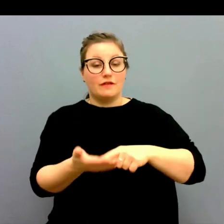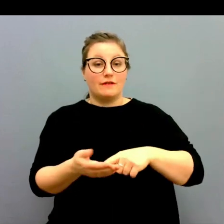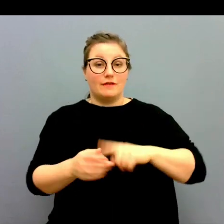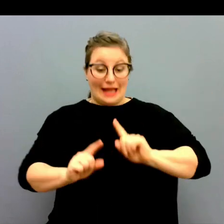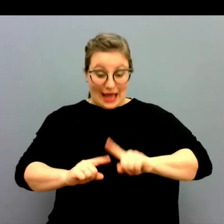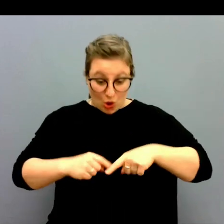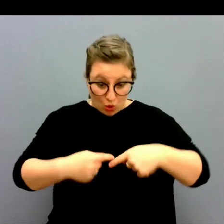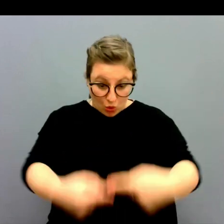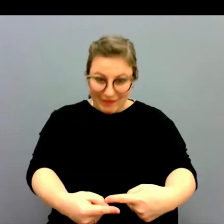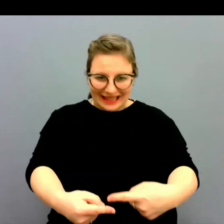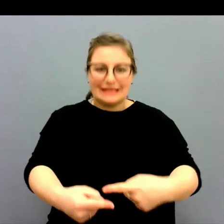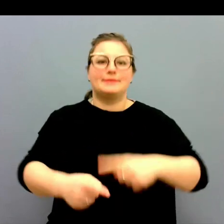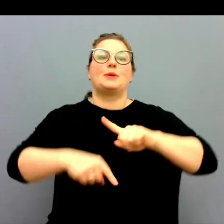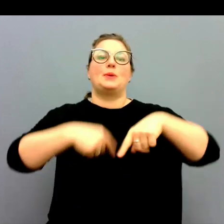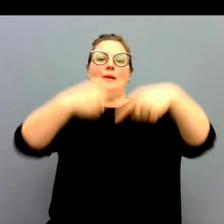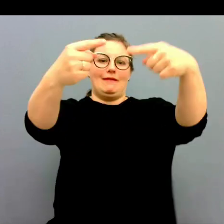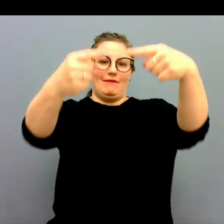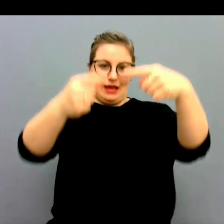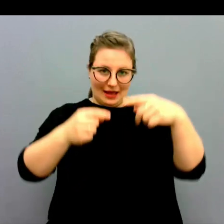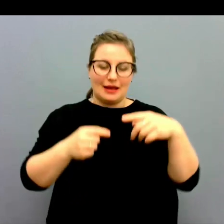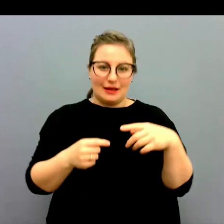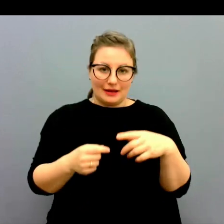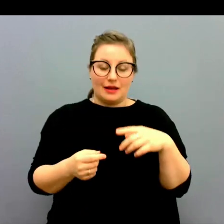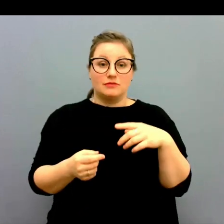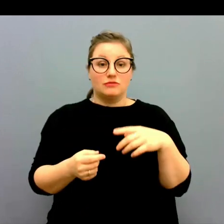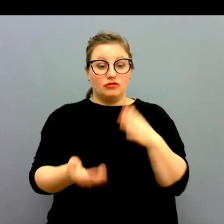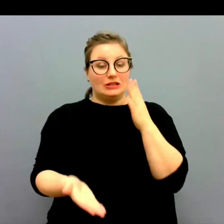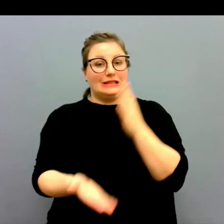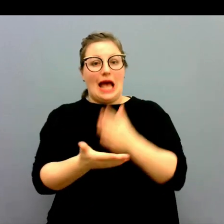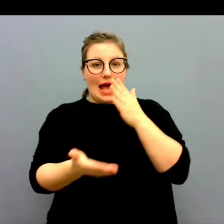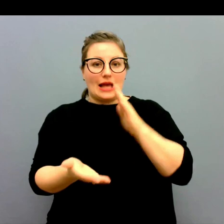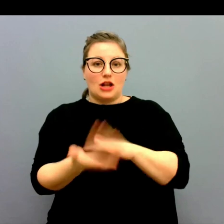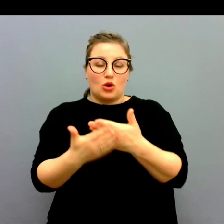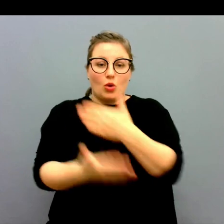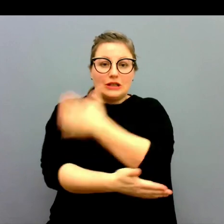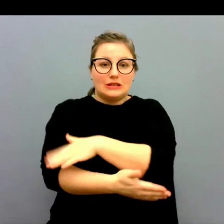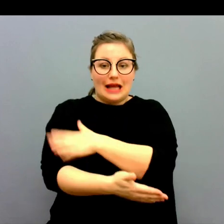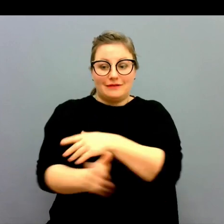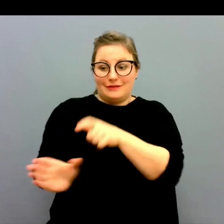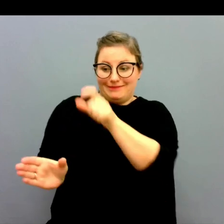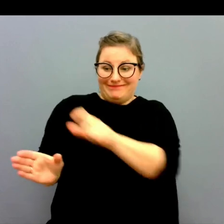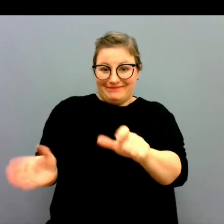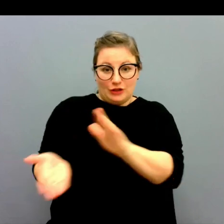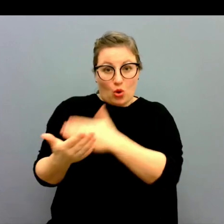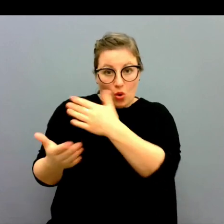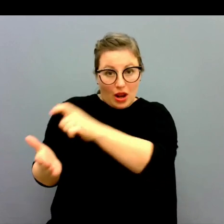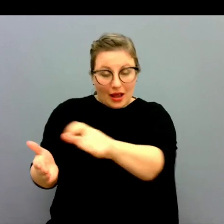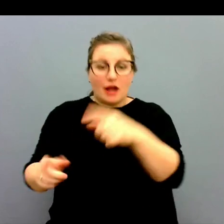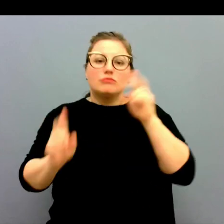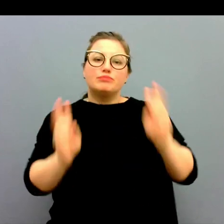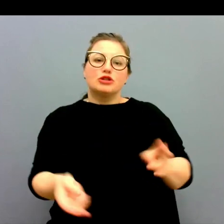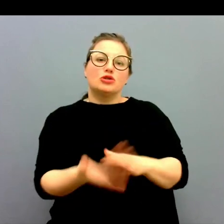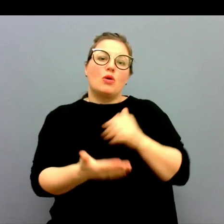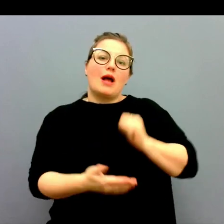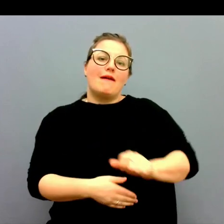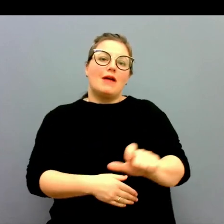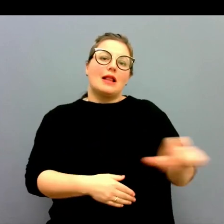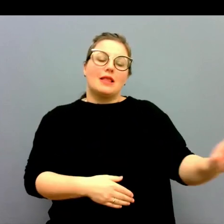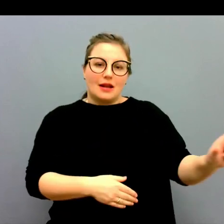för att vända den här utvecklingen och säkra en hållbar tolkstjänst. Både för de som jobbar i den och för tolkanvändarna.